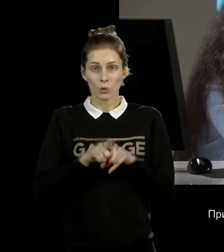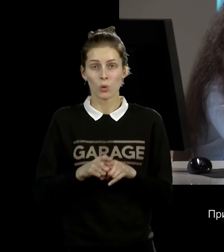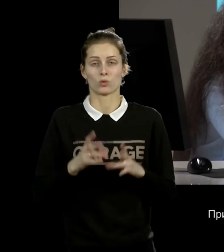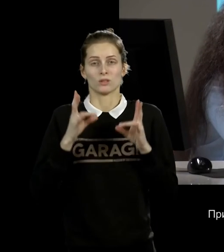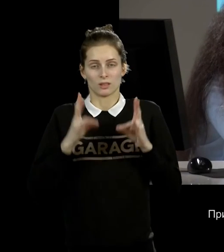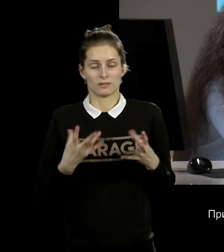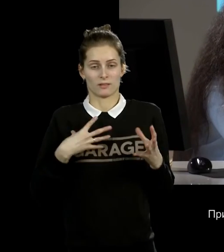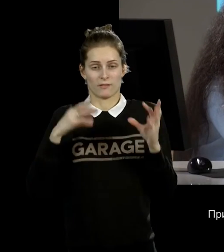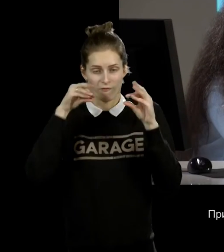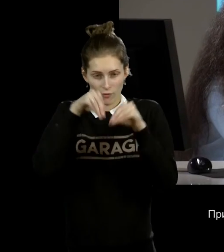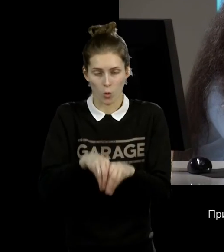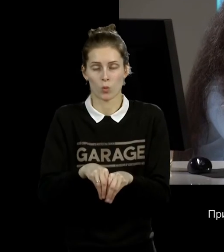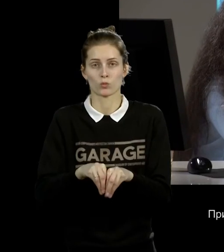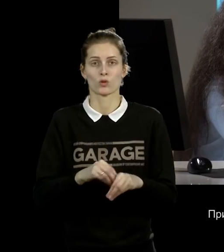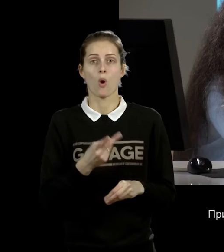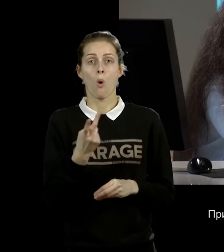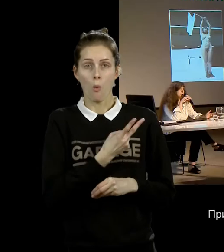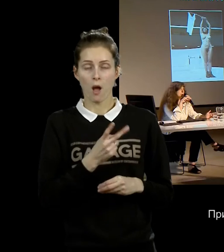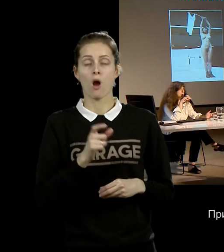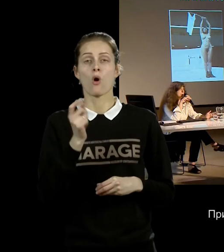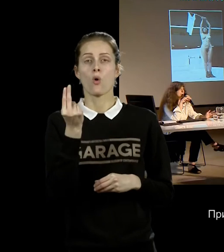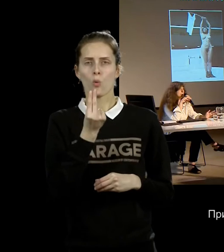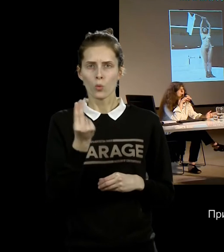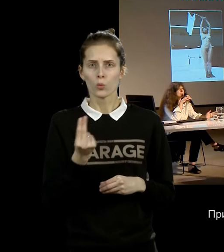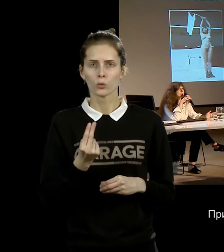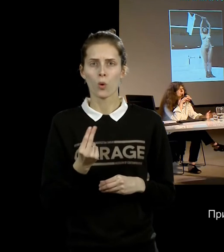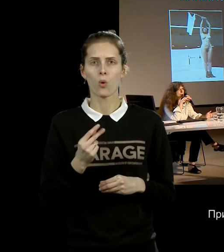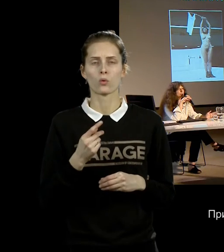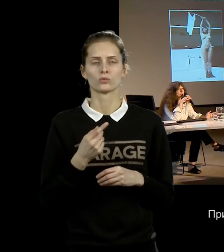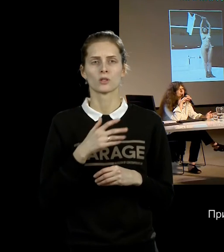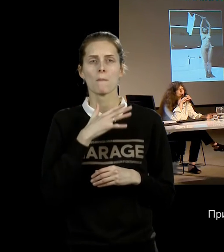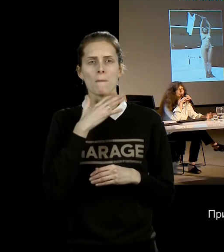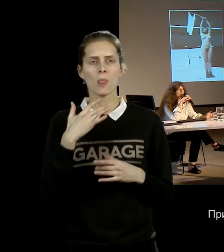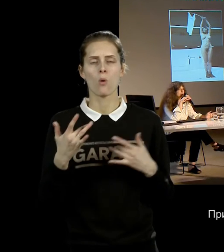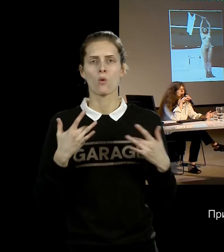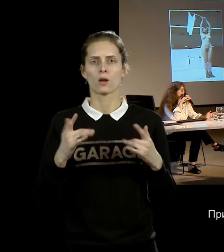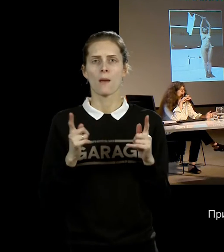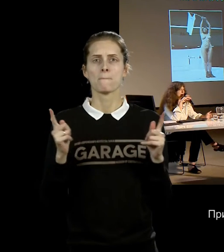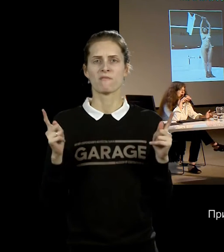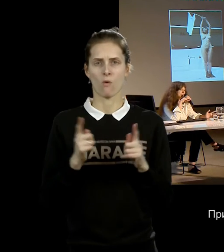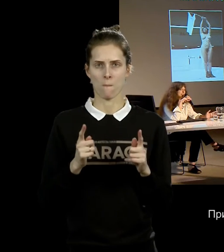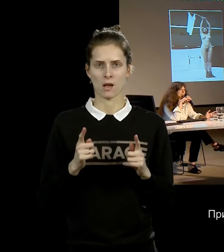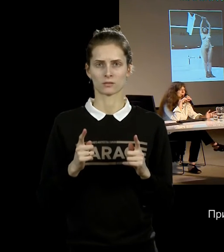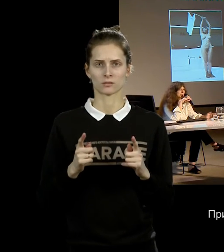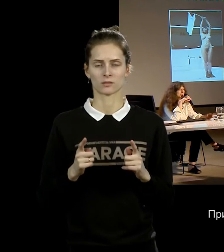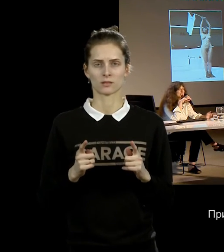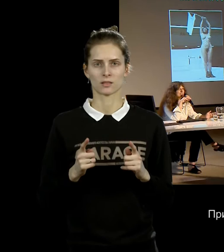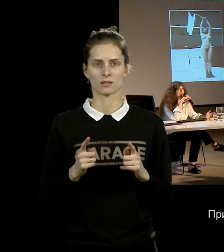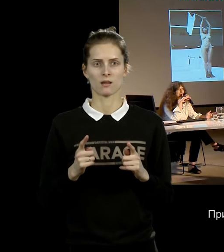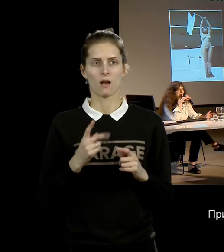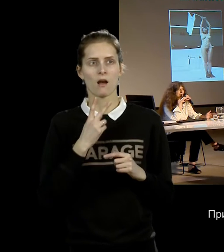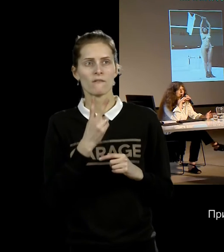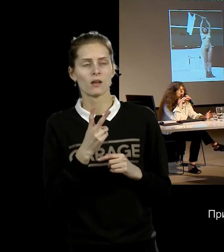этом художники, которые чьи-то формы, чьи-то свершения были